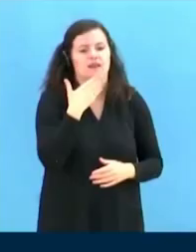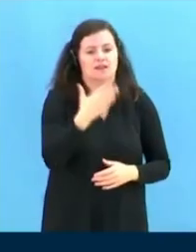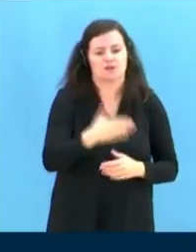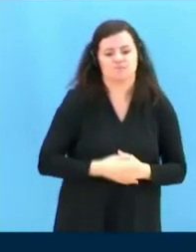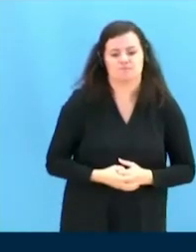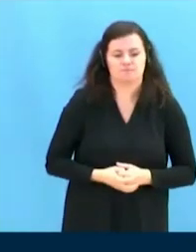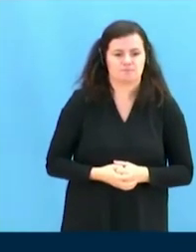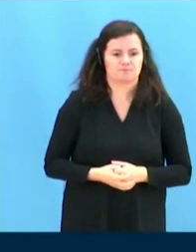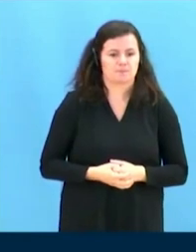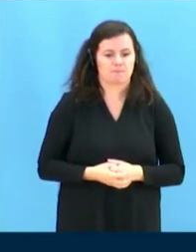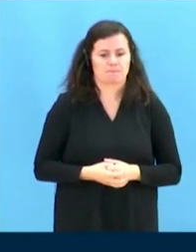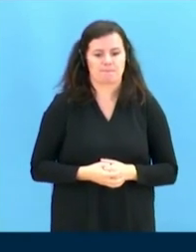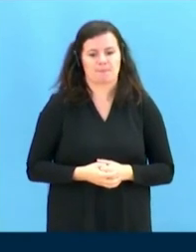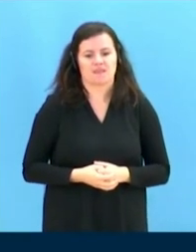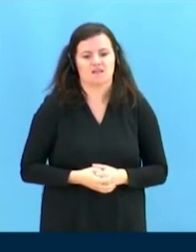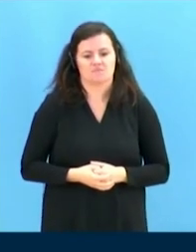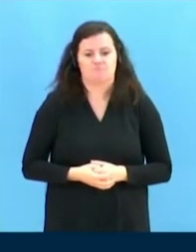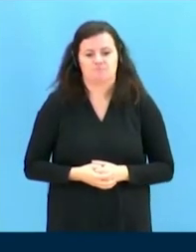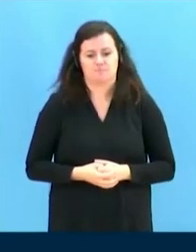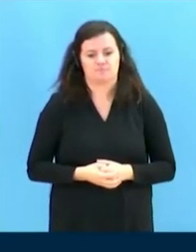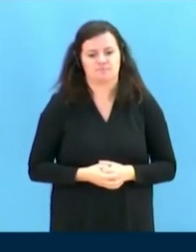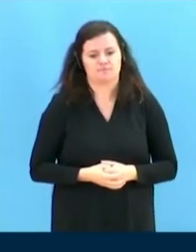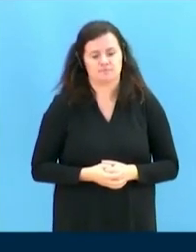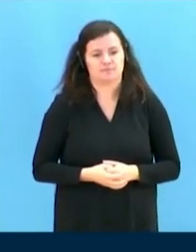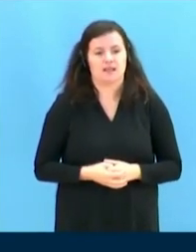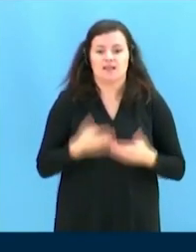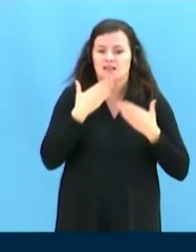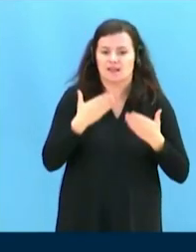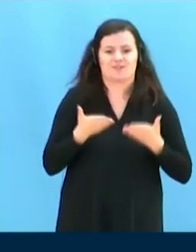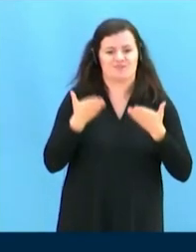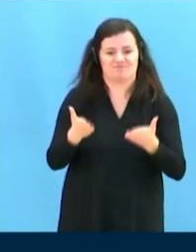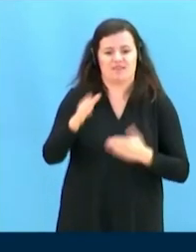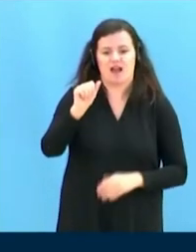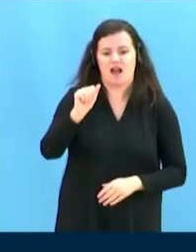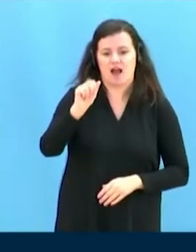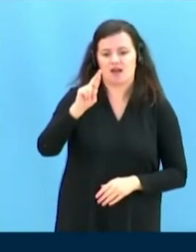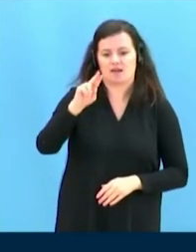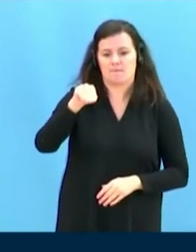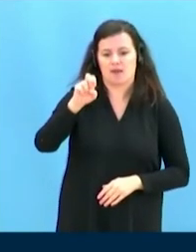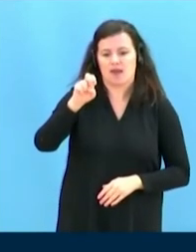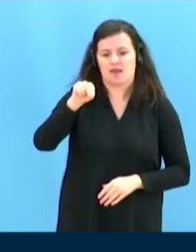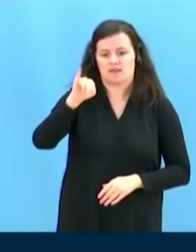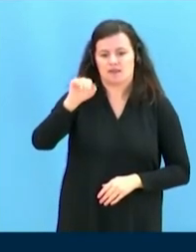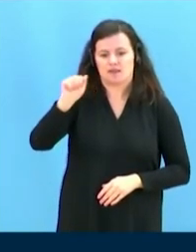Maintenant, je donne la parole à l'Assemblée des Arméniens de l'Arménie occidentale.